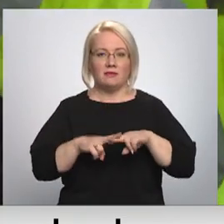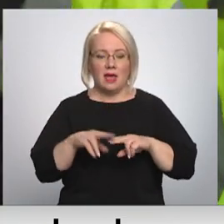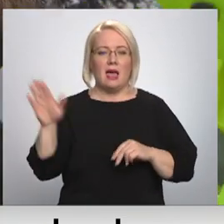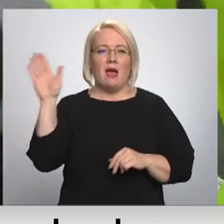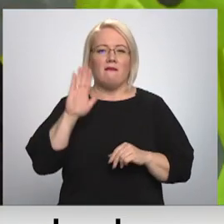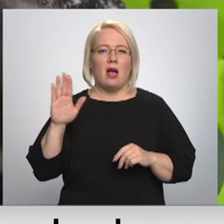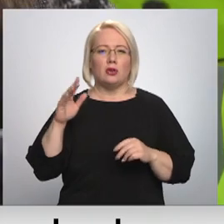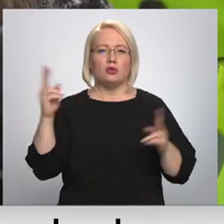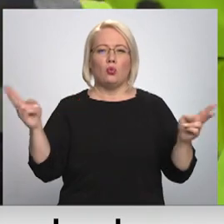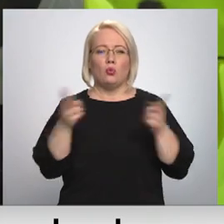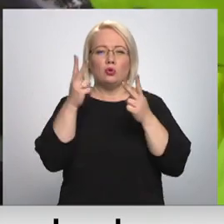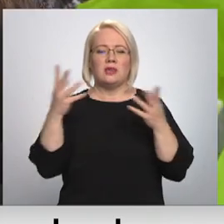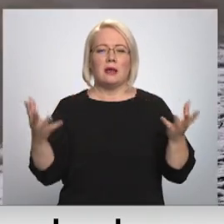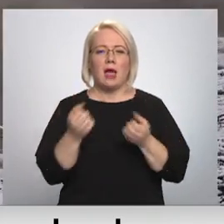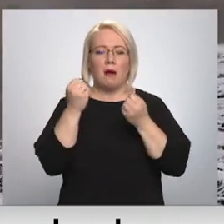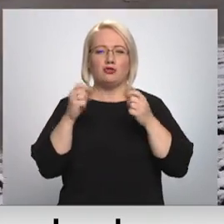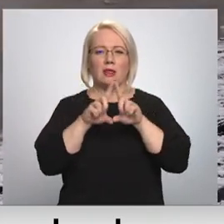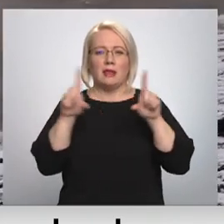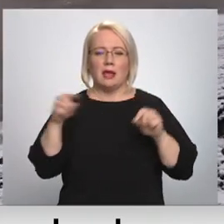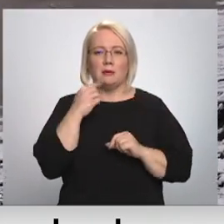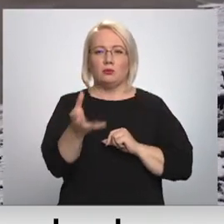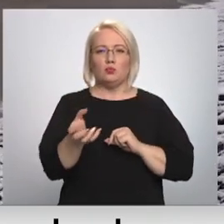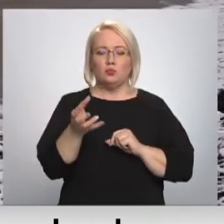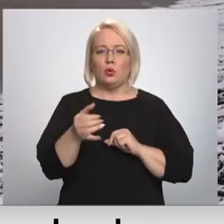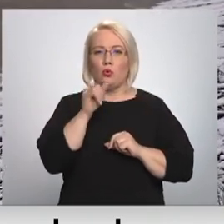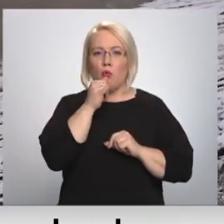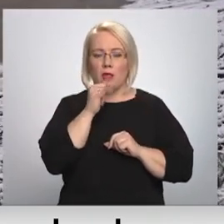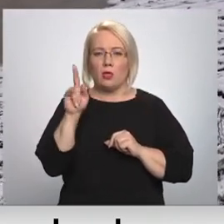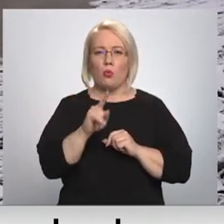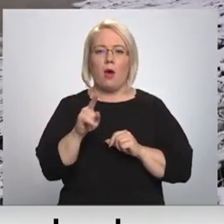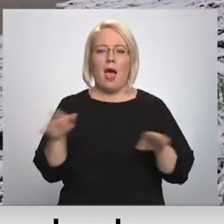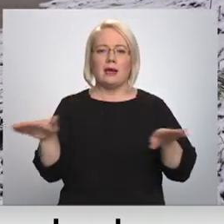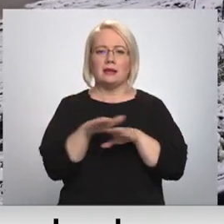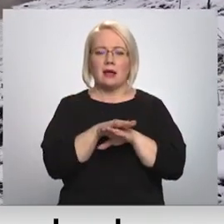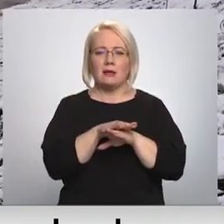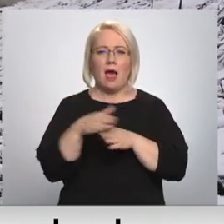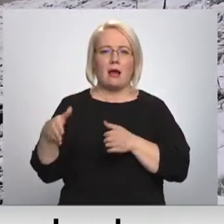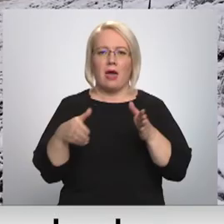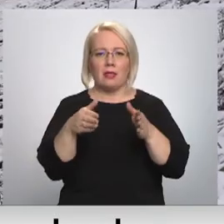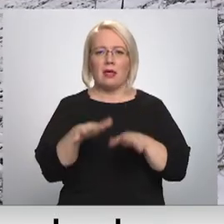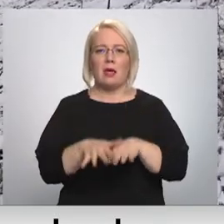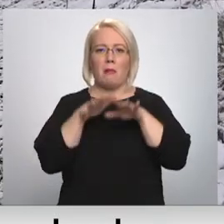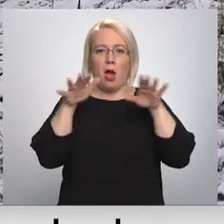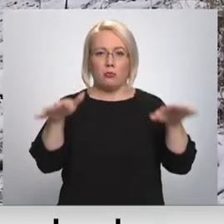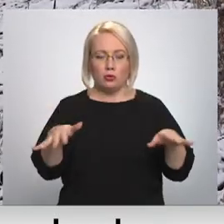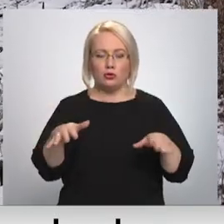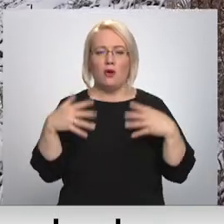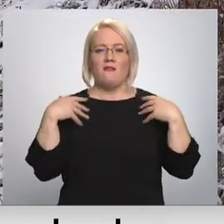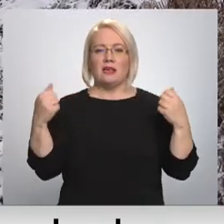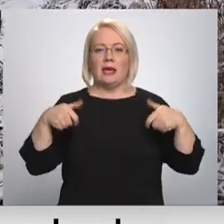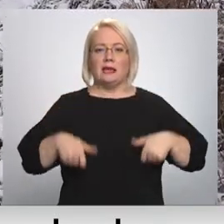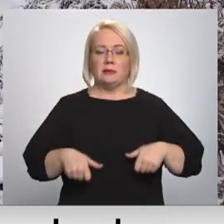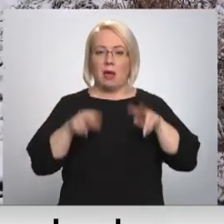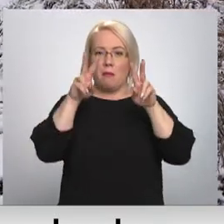ugunzēsības un glabšanas dienas gatavojas sugnēt ūdeni no aizraktā kanāla, lai tas nepārplūstu. Veselības inspekcija plāno